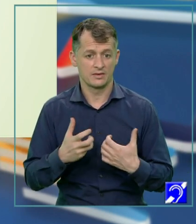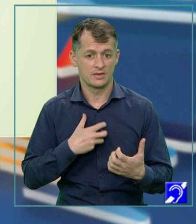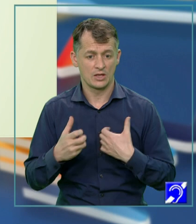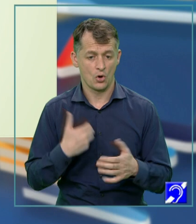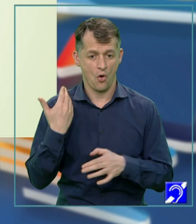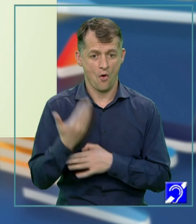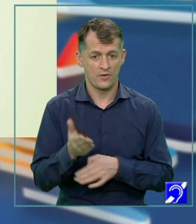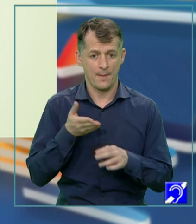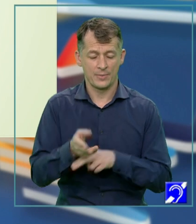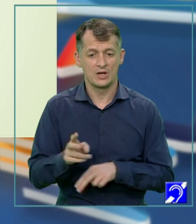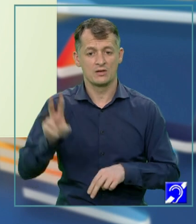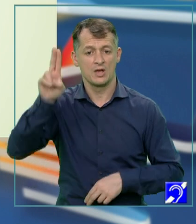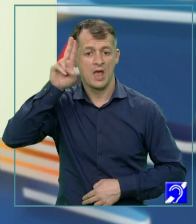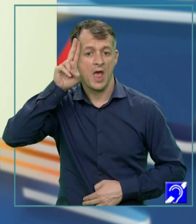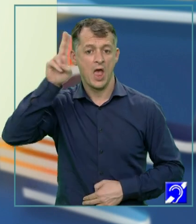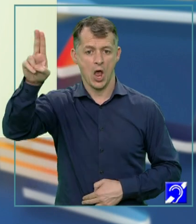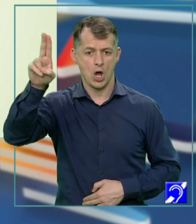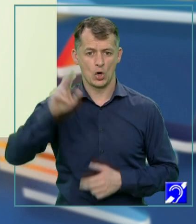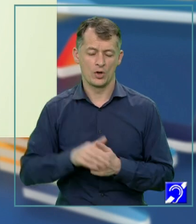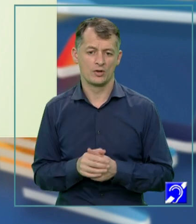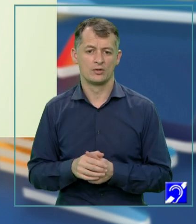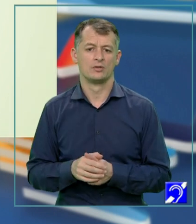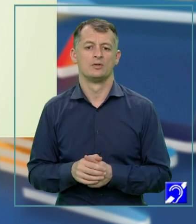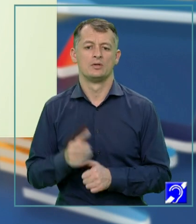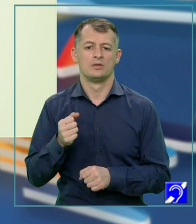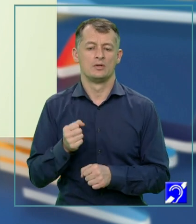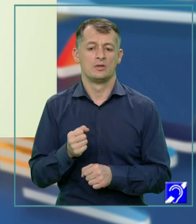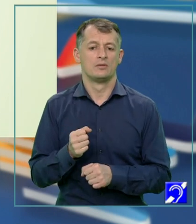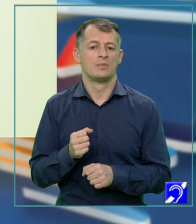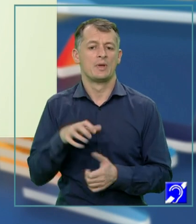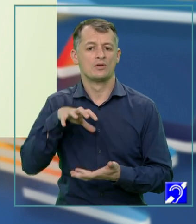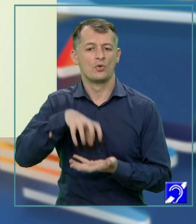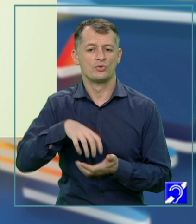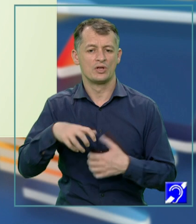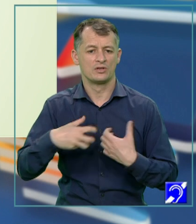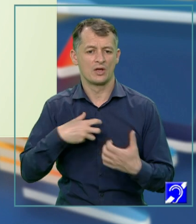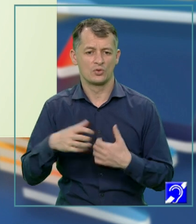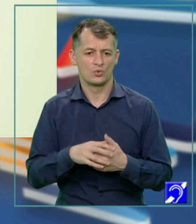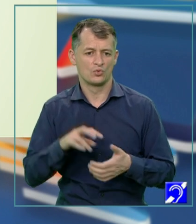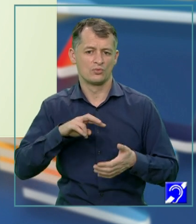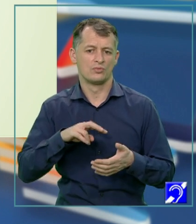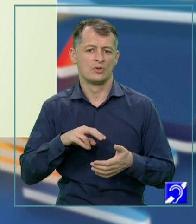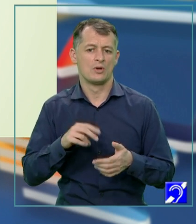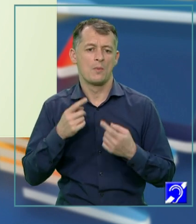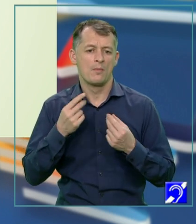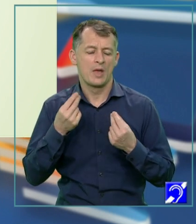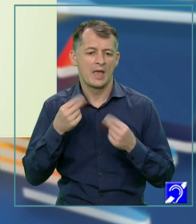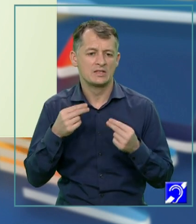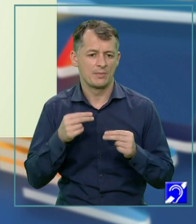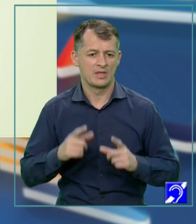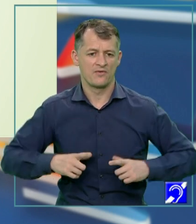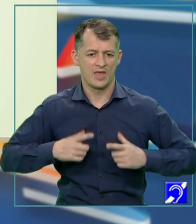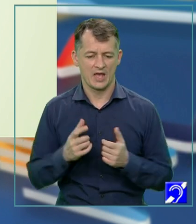eroii întrupați pe scenă modele de viață și soluții la problemele existențiale, cum a fost în cazul maestrului nostru